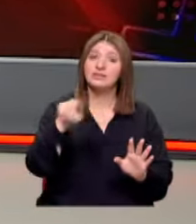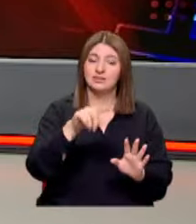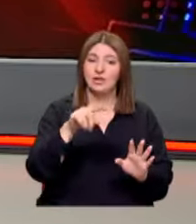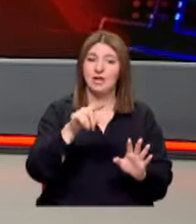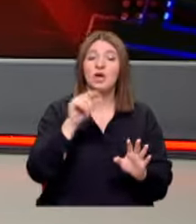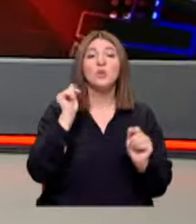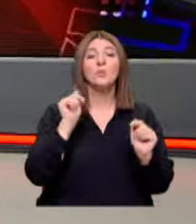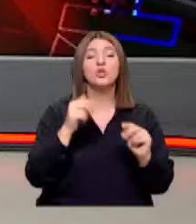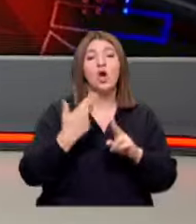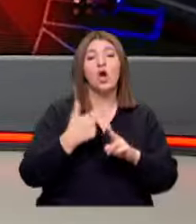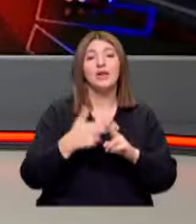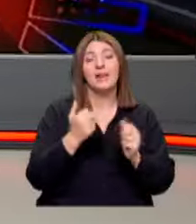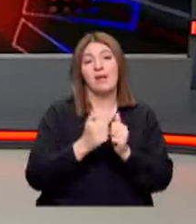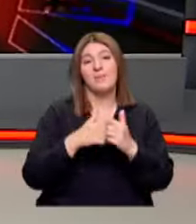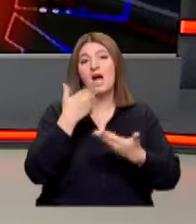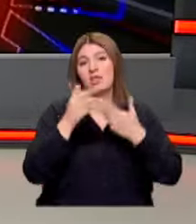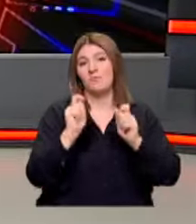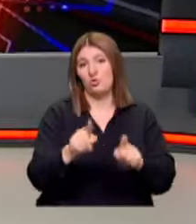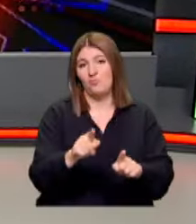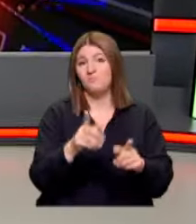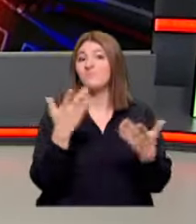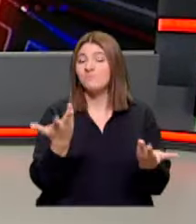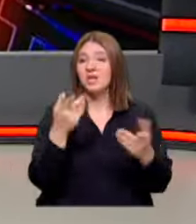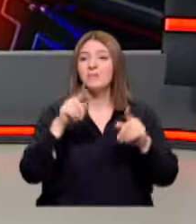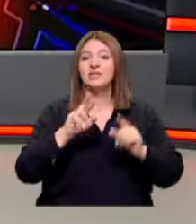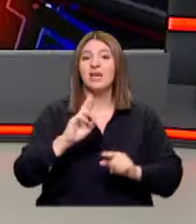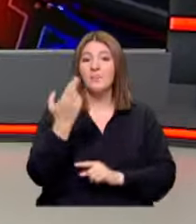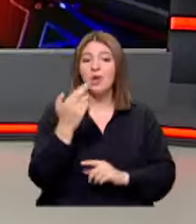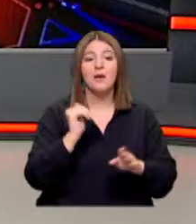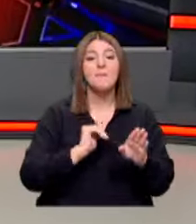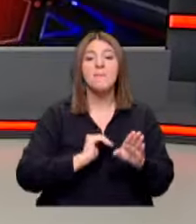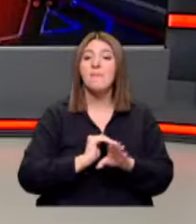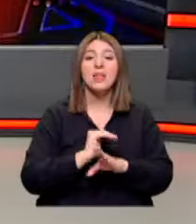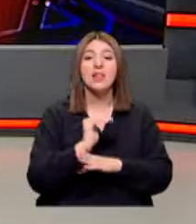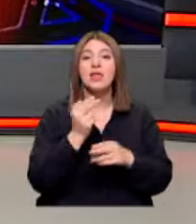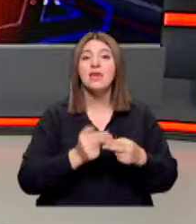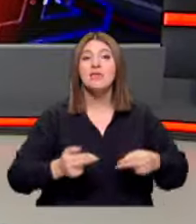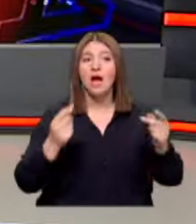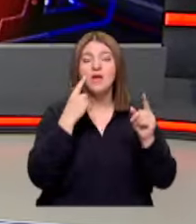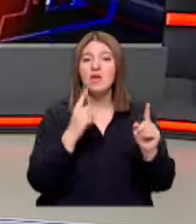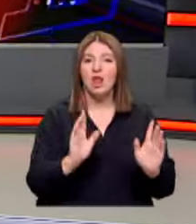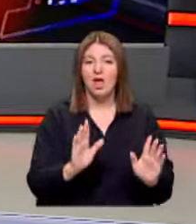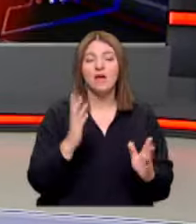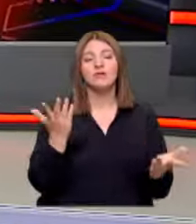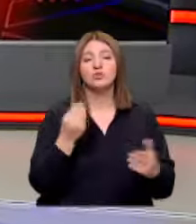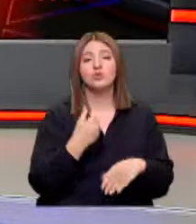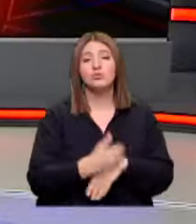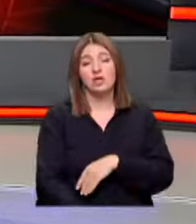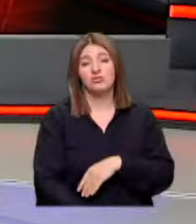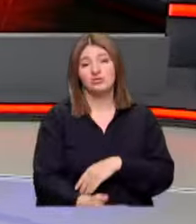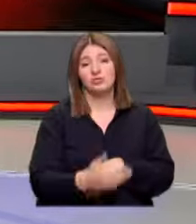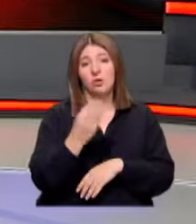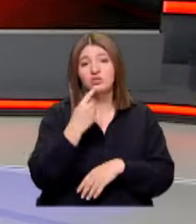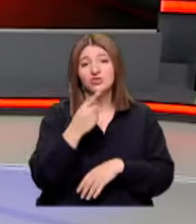bunu örnekleriyle anlatacağım bazı raporlarla yaşanmış hikayelerle artık çok geç oldu